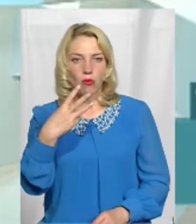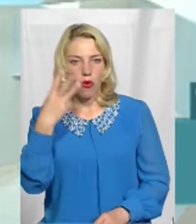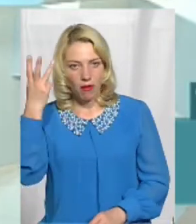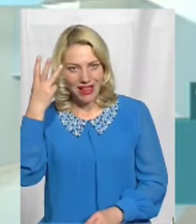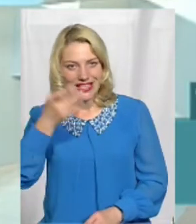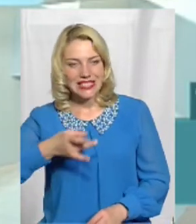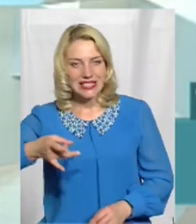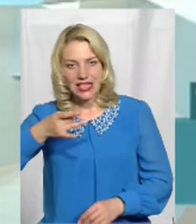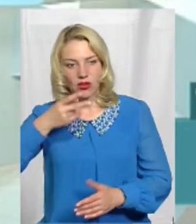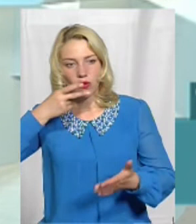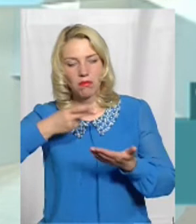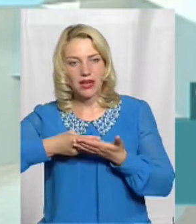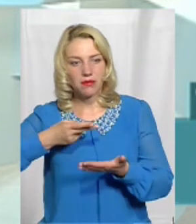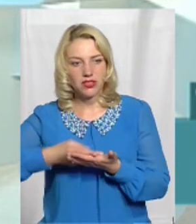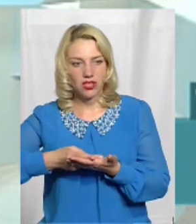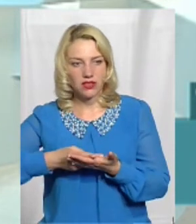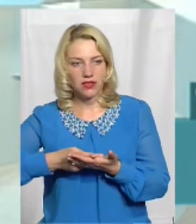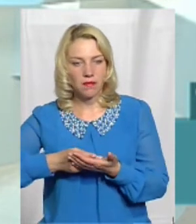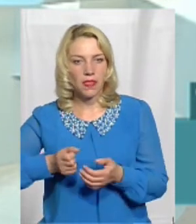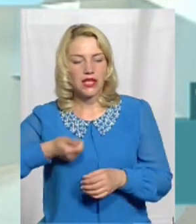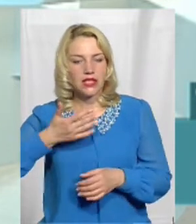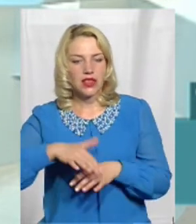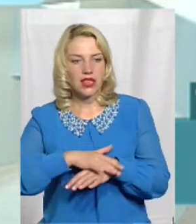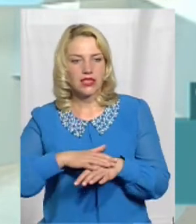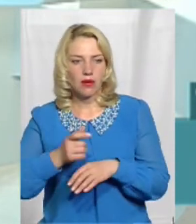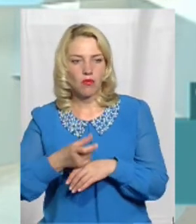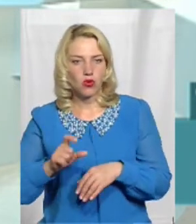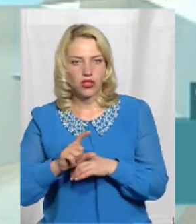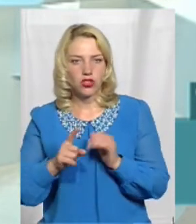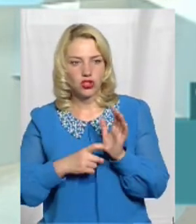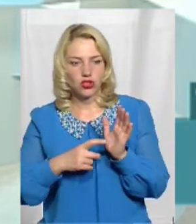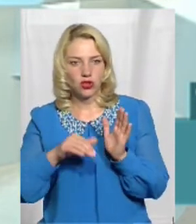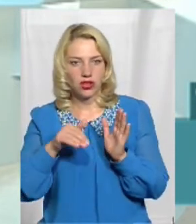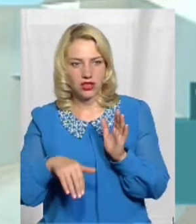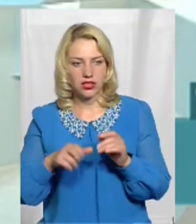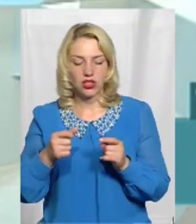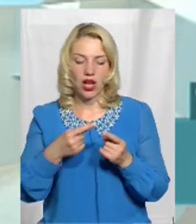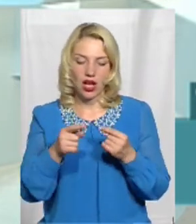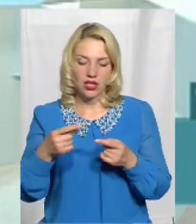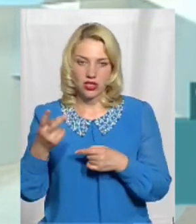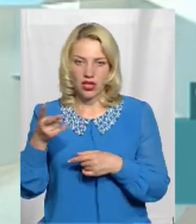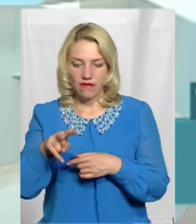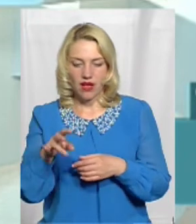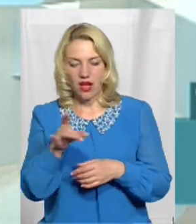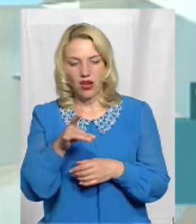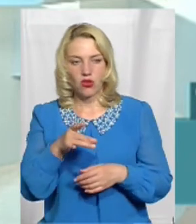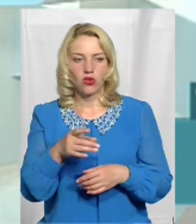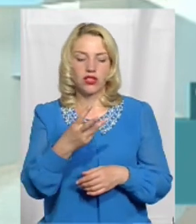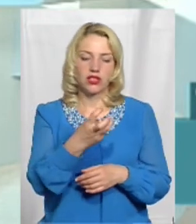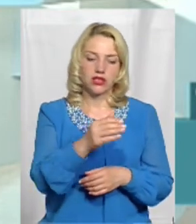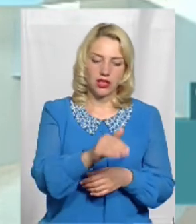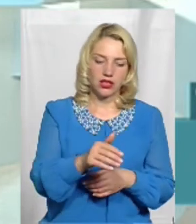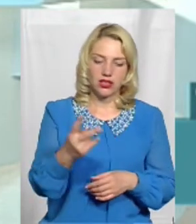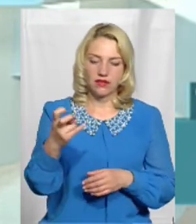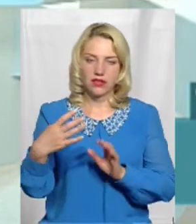передбачається з кількістю населення понад 600 тисяч А два інших райони – 300 тисяч і